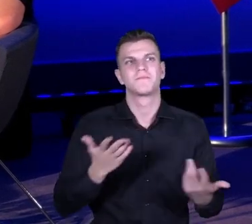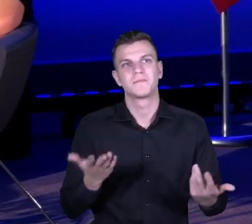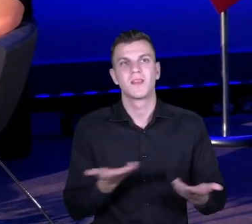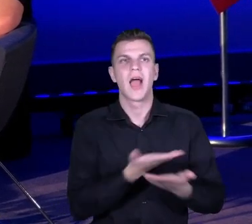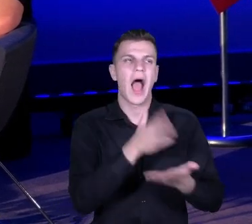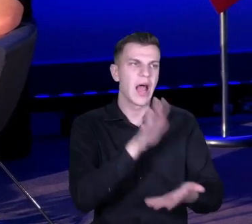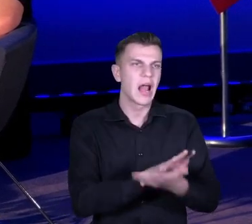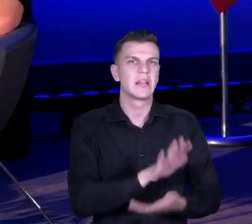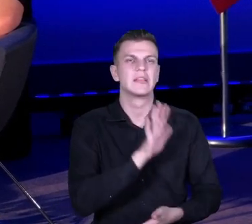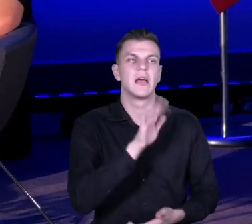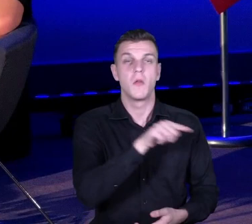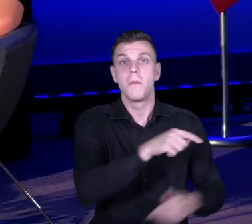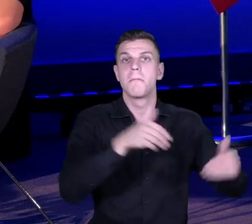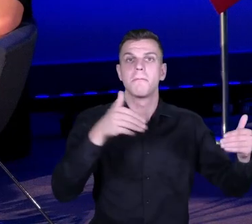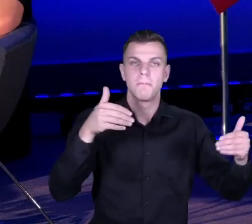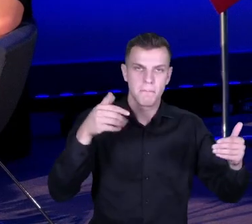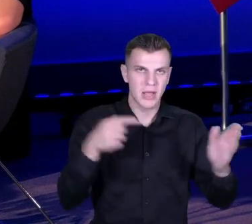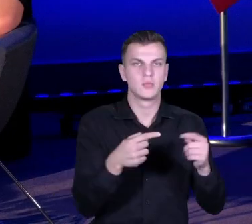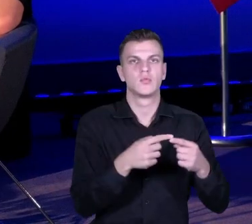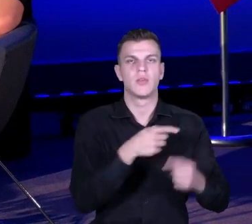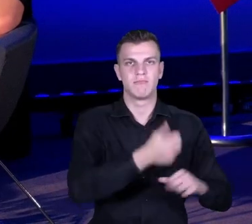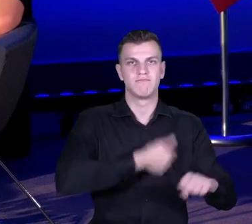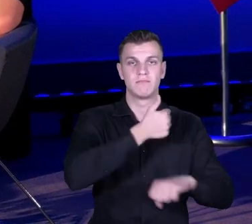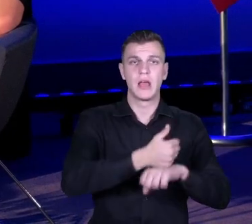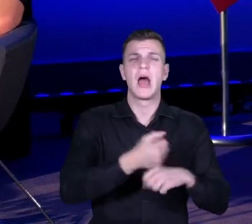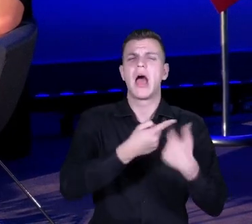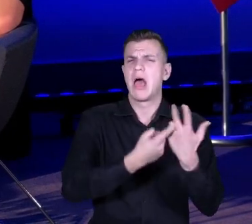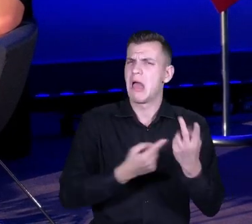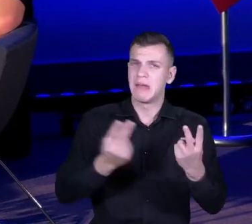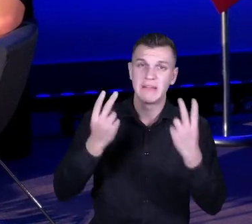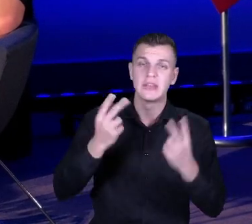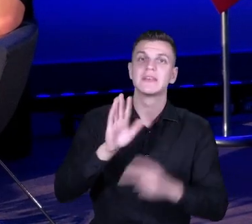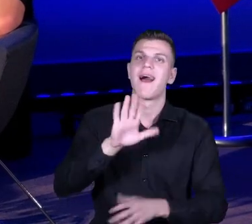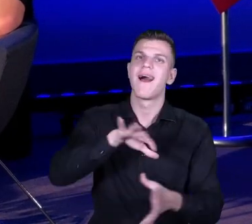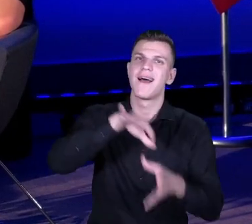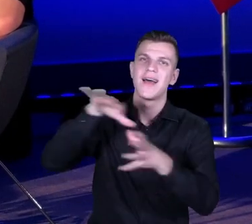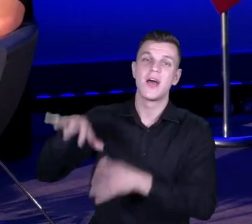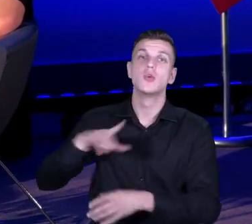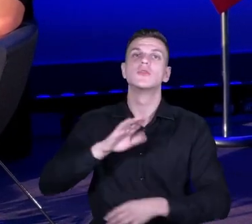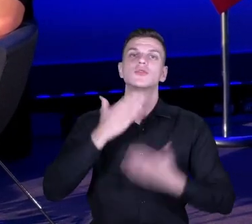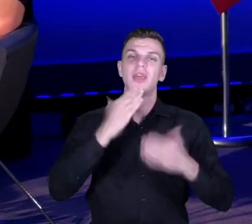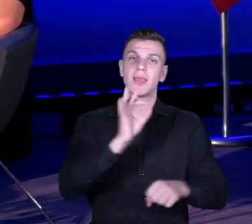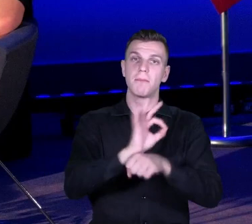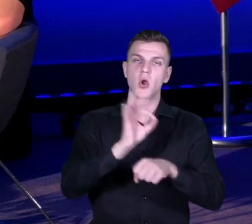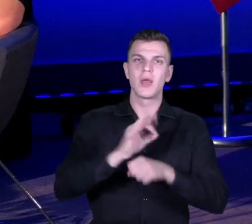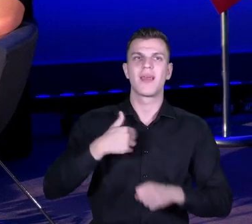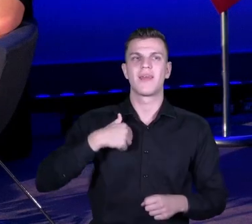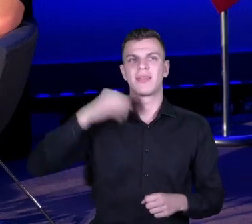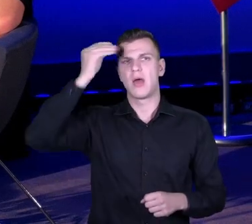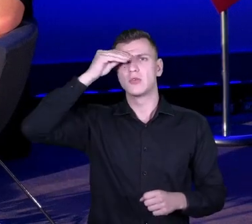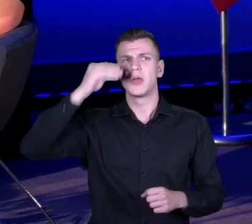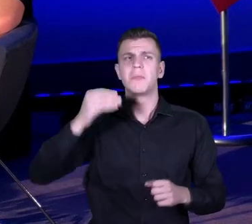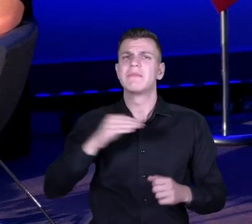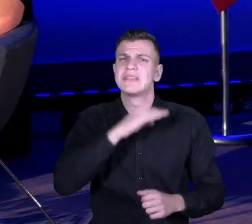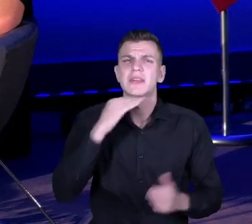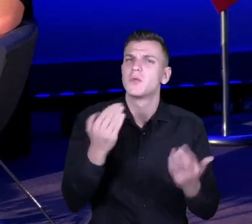bycie liderem. To wszystko jest ważne, ale szkoła dla innowatora, wydaje mi się, że pokazała takie proste rozwiązania, że